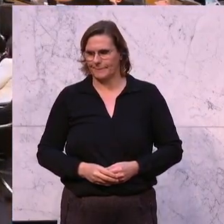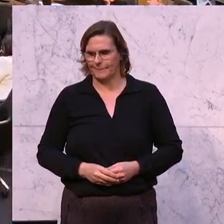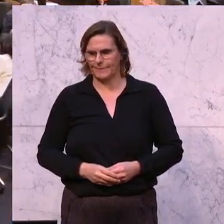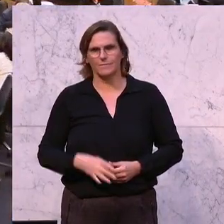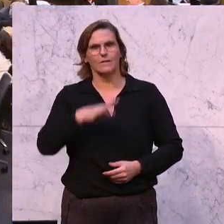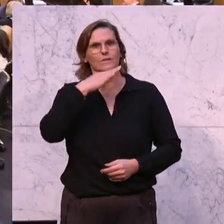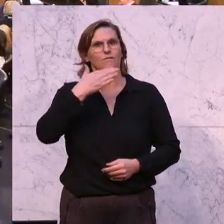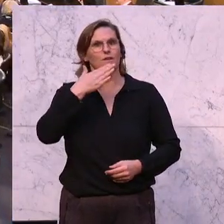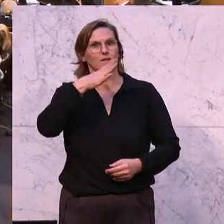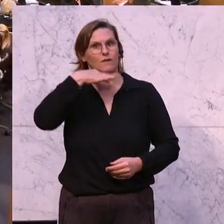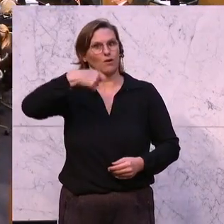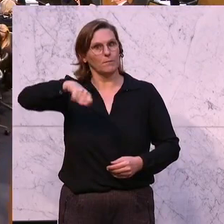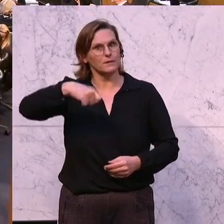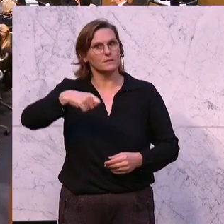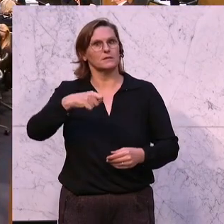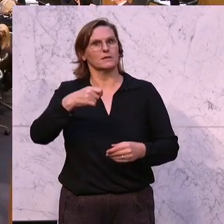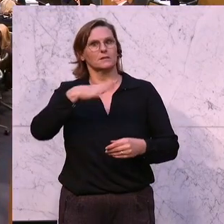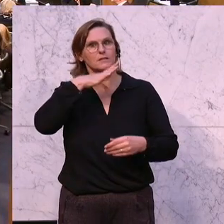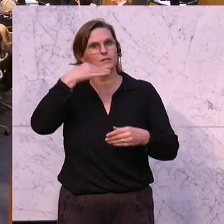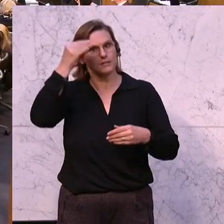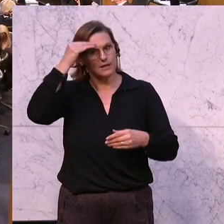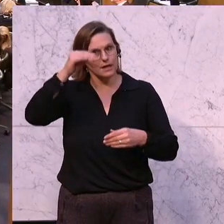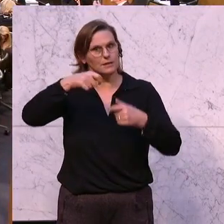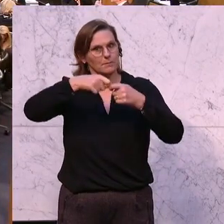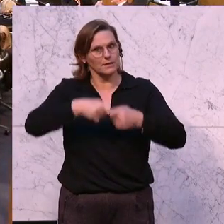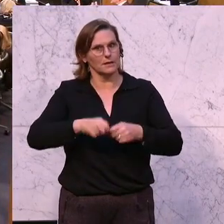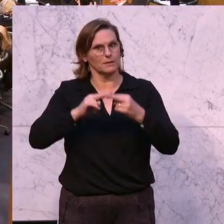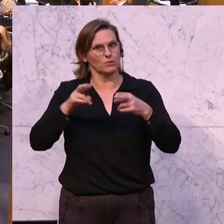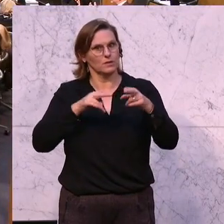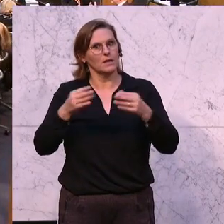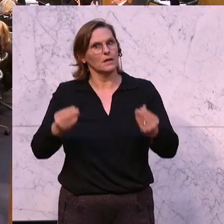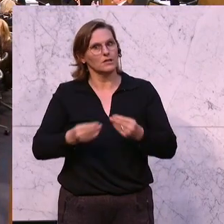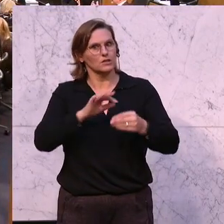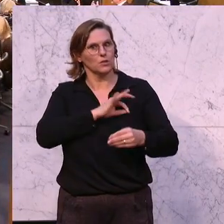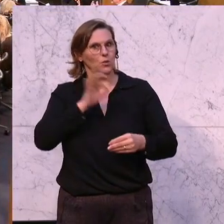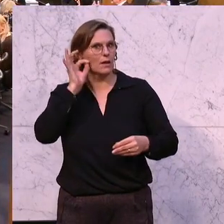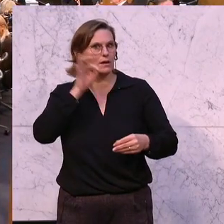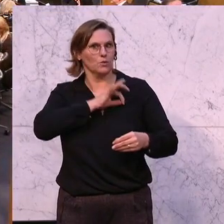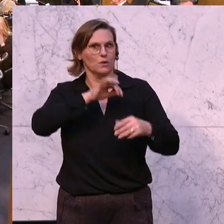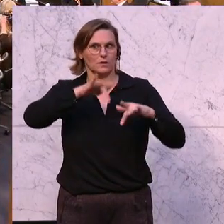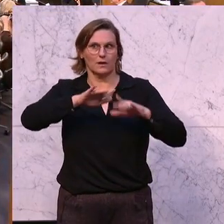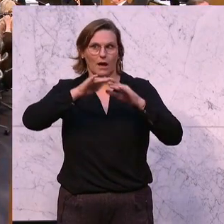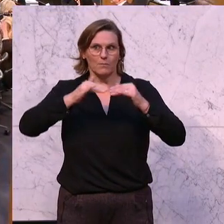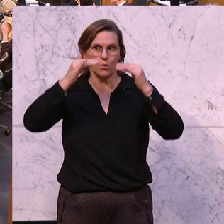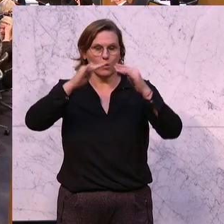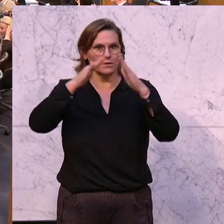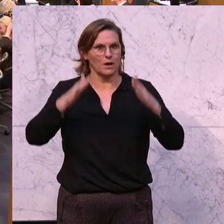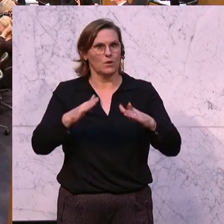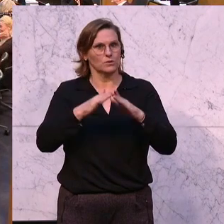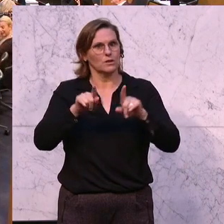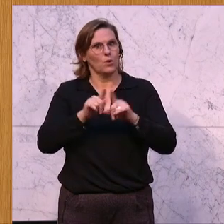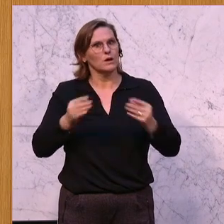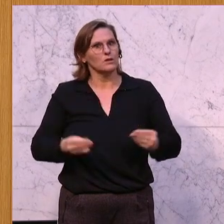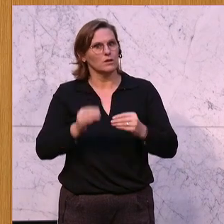Vielen Dank, Präsident, sehr geehrte Mitglieder der Bundesregierung, geschätzte Kolleginnen und Kollegen hier im Hohen Haus, geschätzte Zuhörerinnen und Zuhörer.